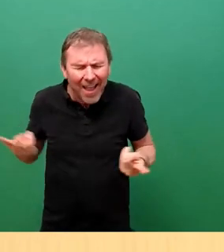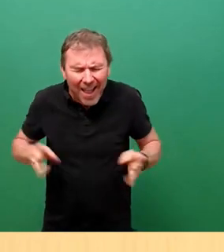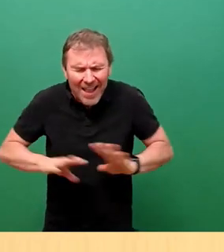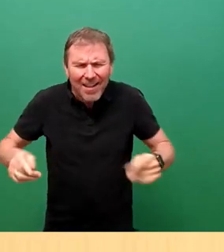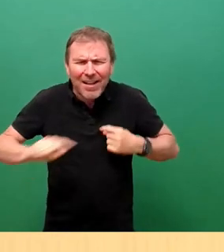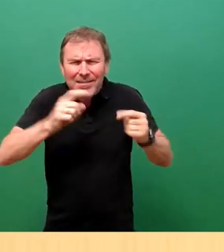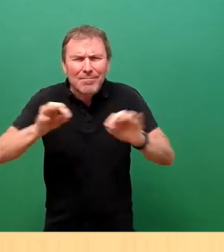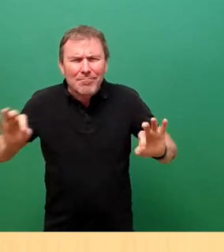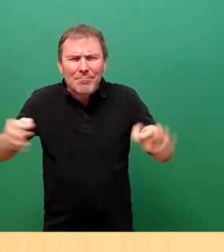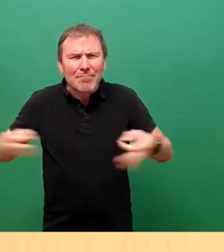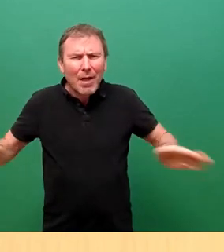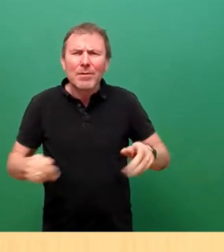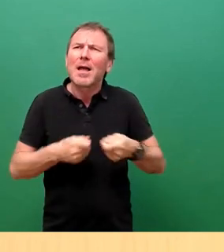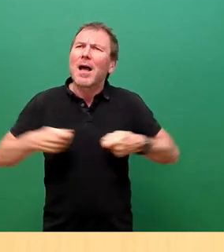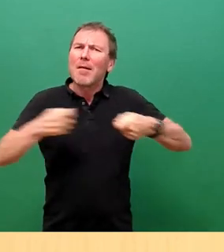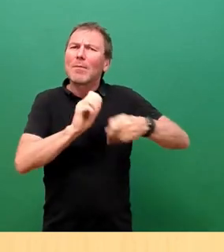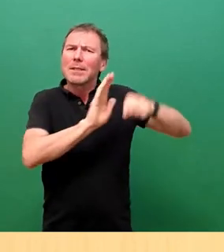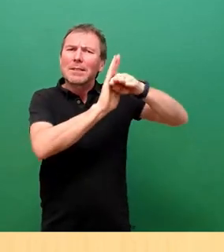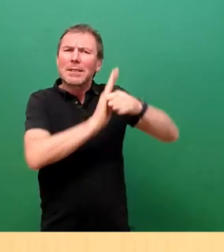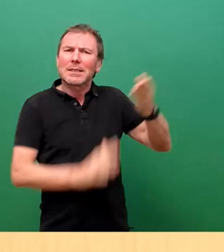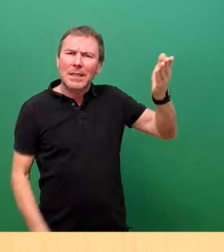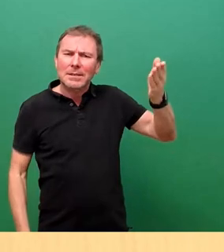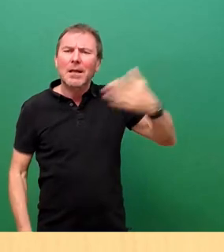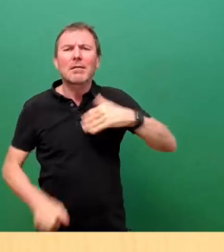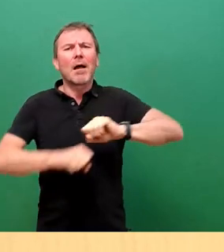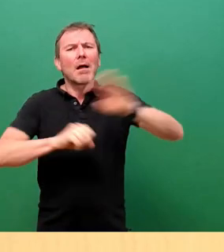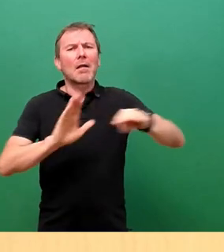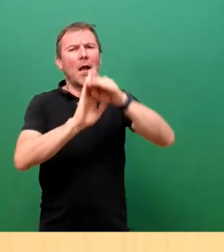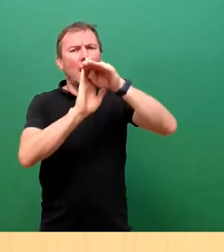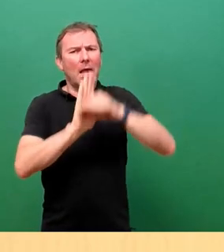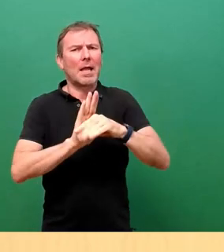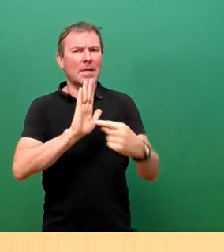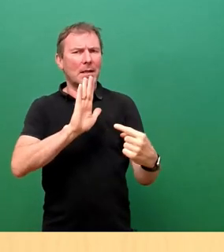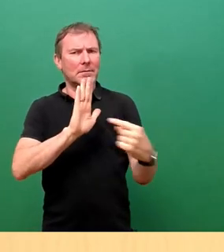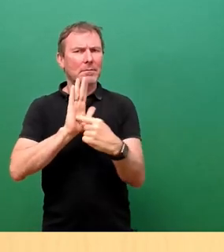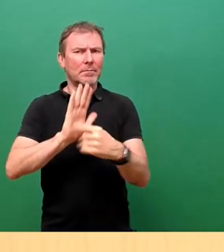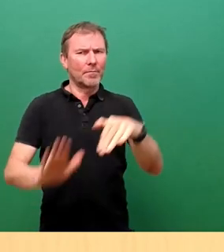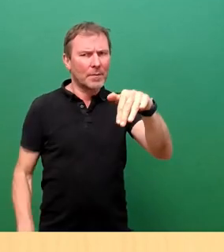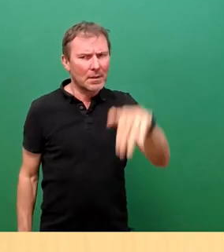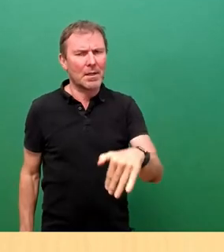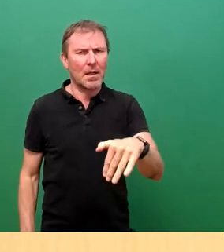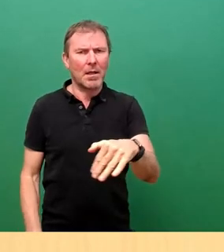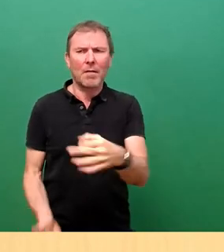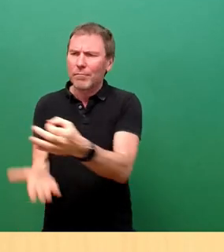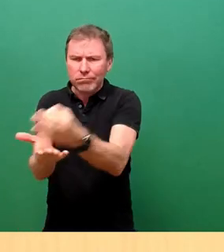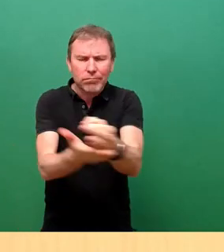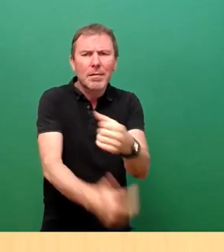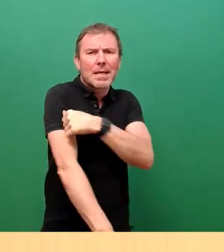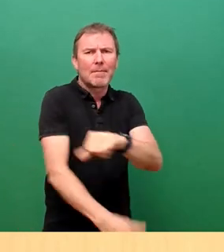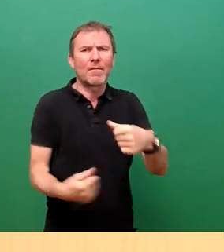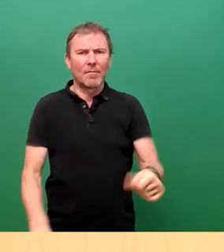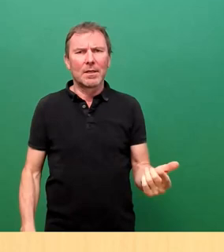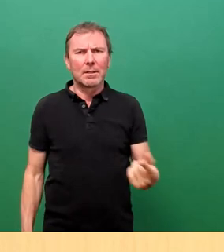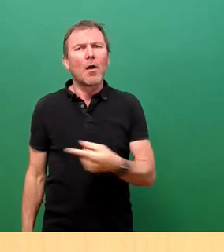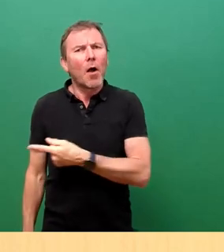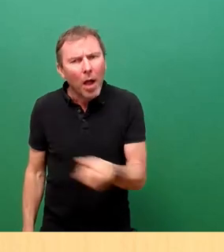Kollegen. Der Bundesgesetzgeber hat ja hier klare Regelungen getroffen zu dieser partiellen Impfpflicht. Und an diese Regelung haben sich nun mal alle zu halten.